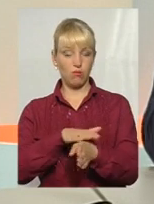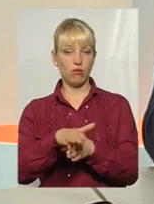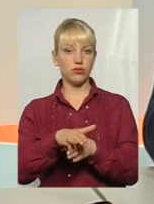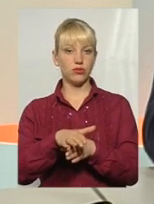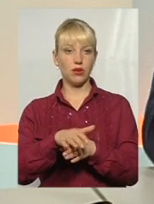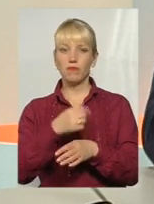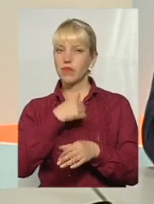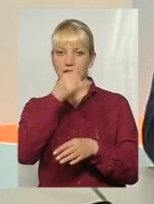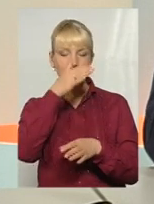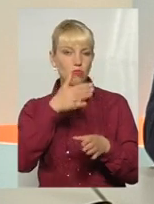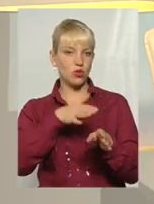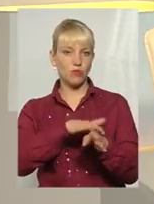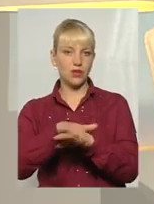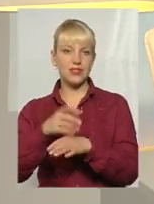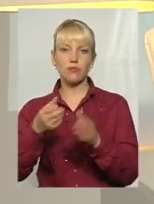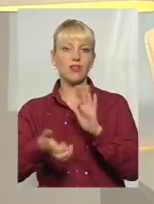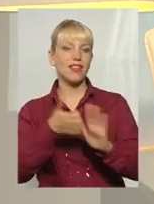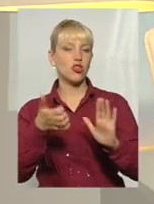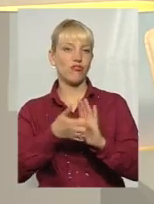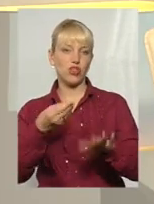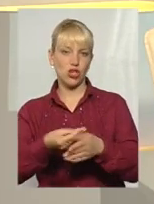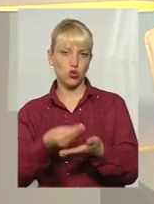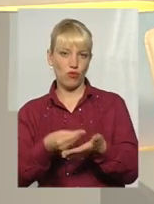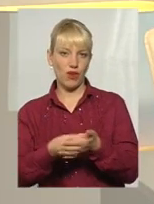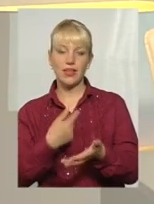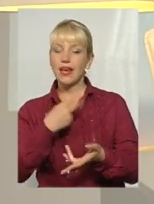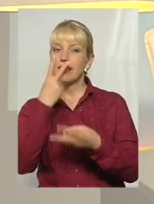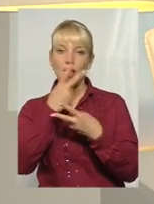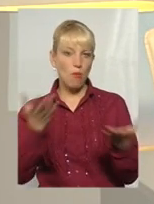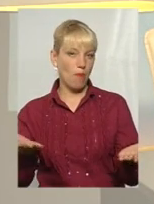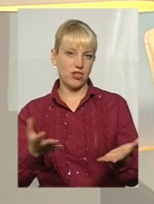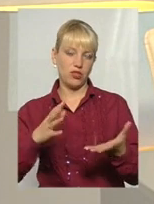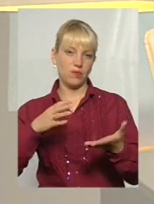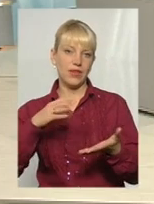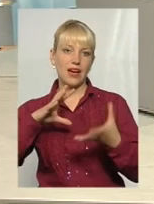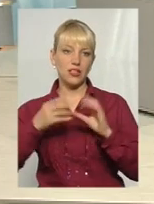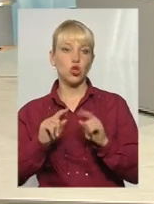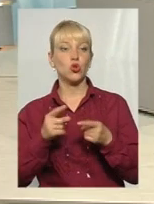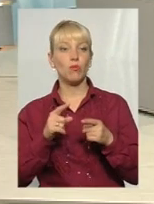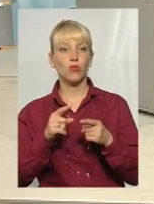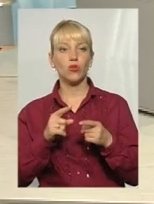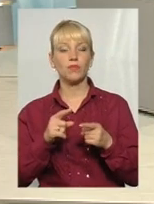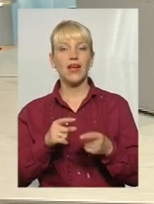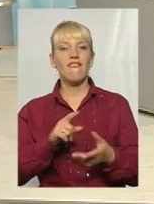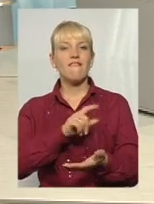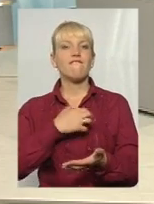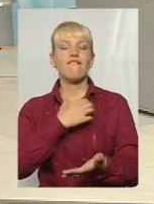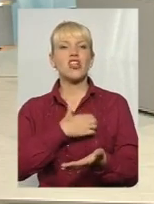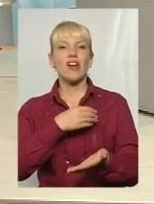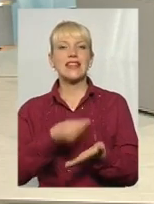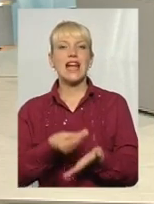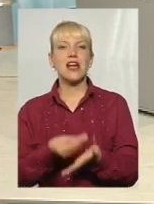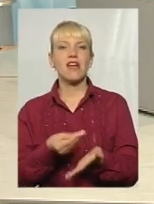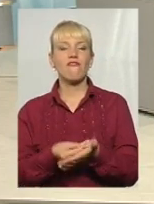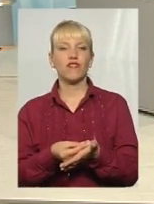Ми не перекриємо. Це знову буде недофінансування, і ми не побачимо результату. Тому дуже важливо тариф. Тариф повинен